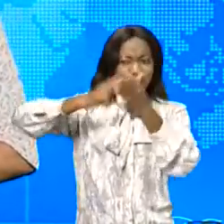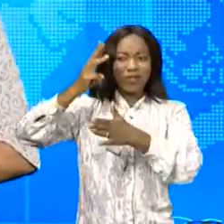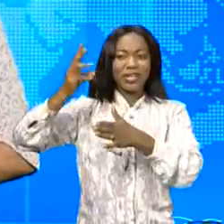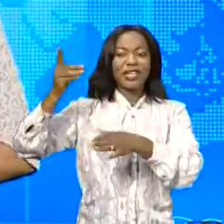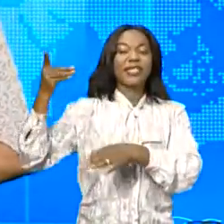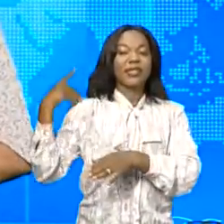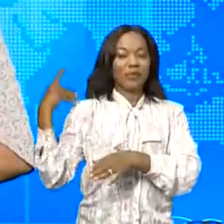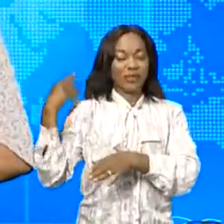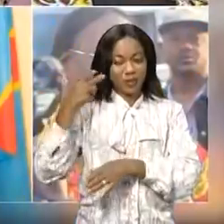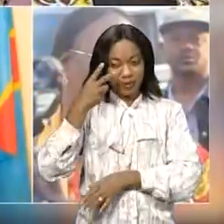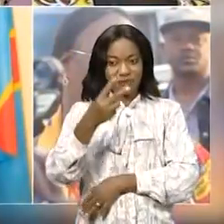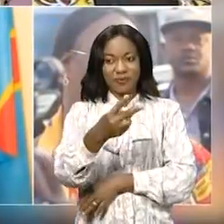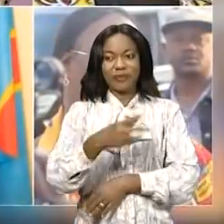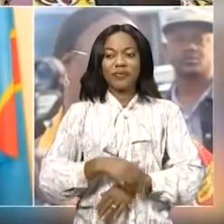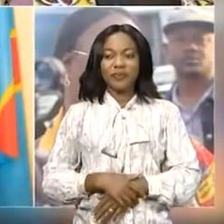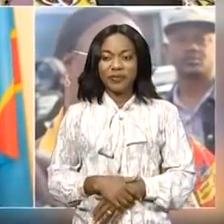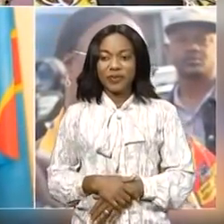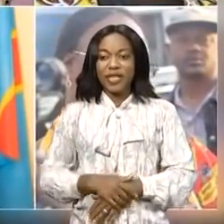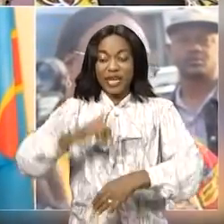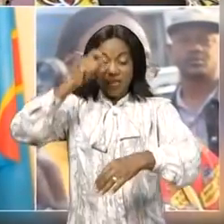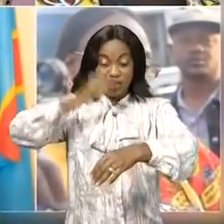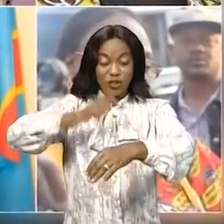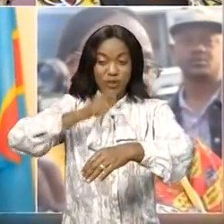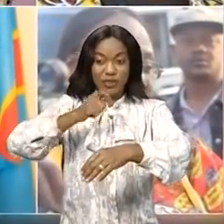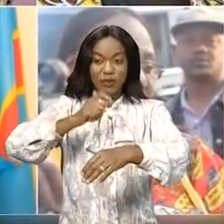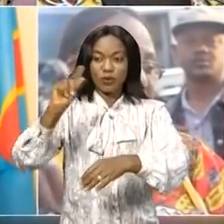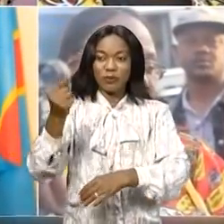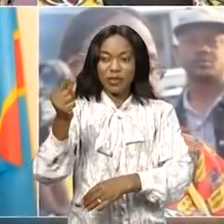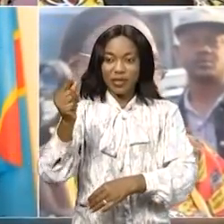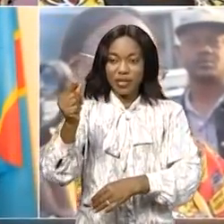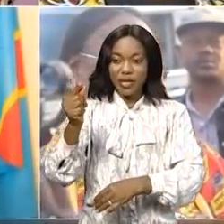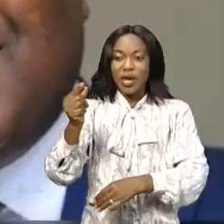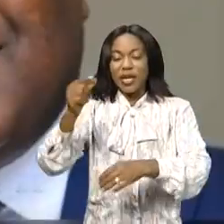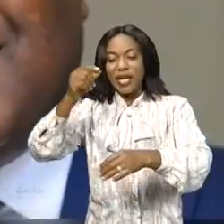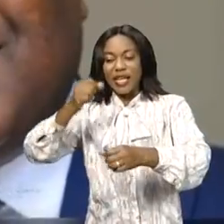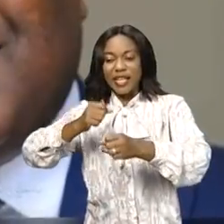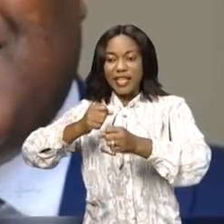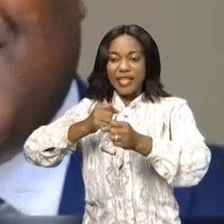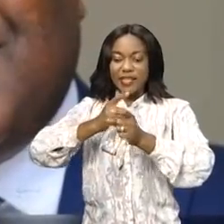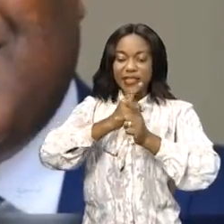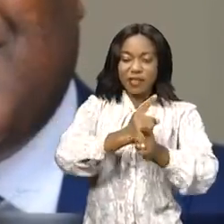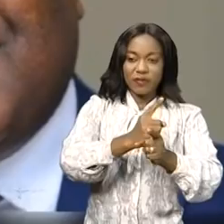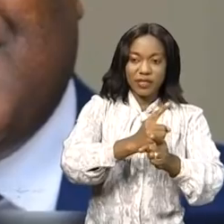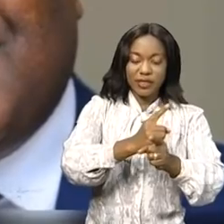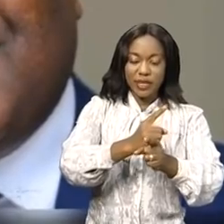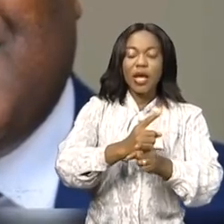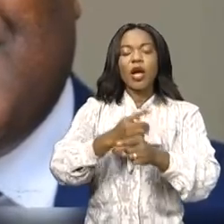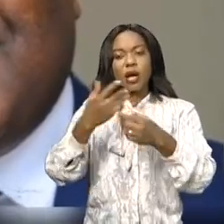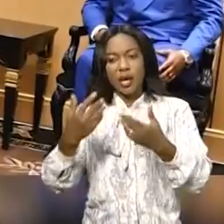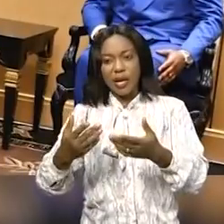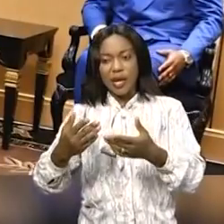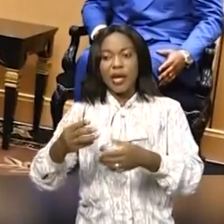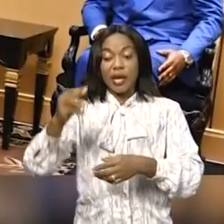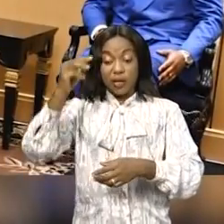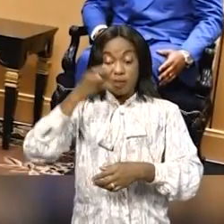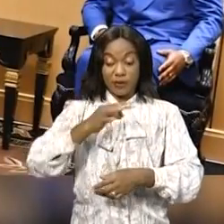Oscar Mbal. A la justice, aux mines, au portefeuille, à la défense, le chef de l'État, Félix-Antoine Fissé-Kédi,